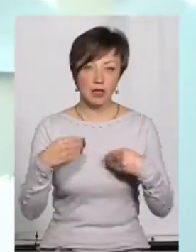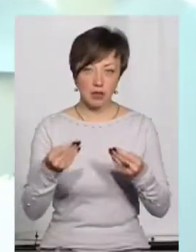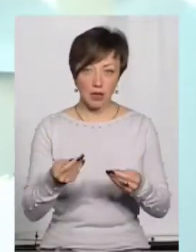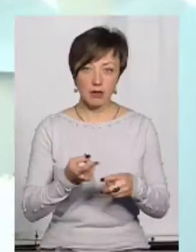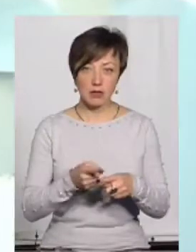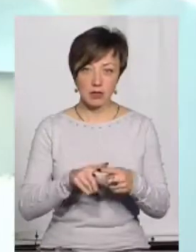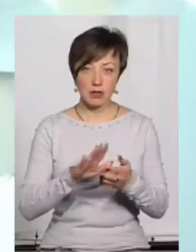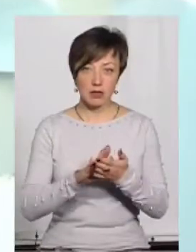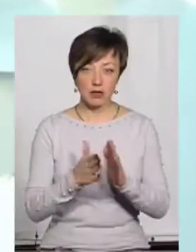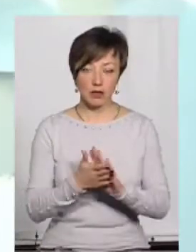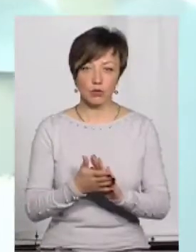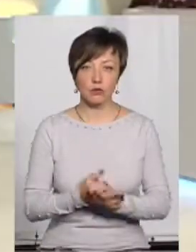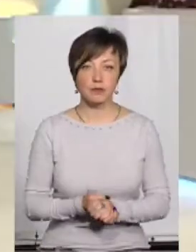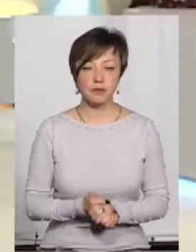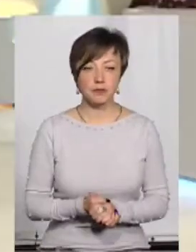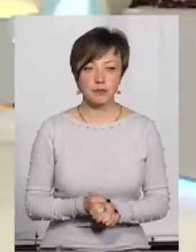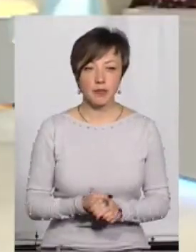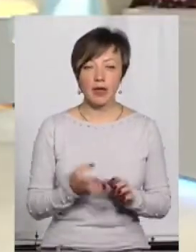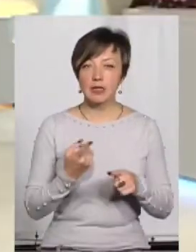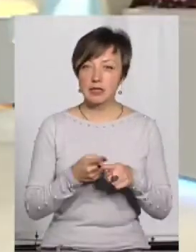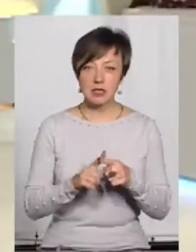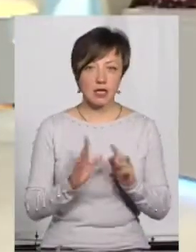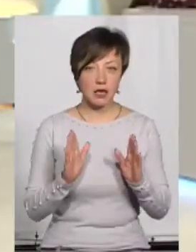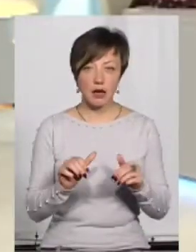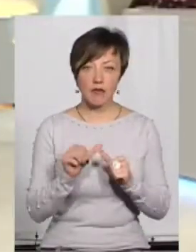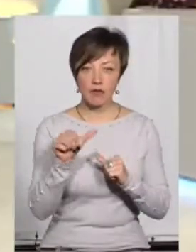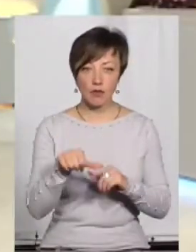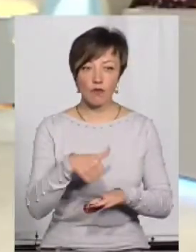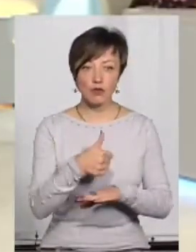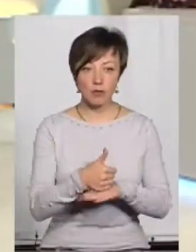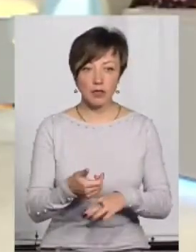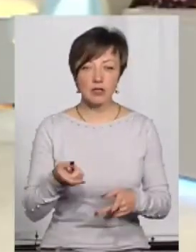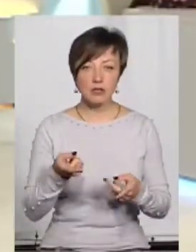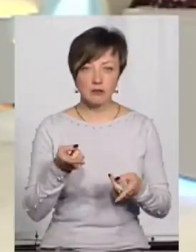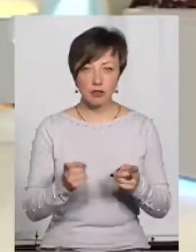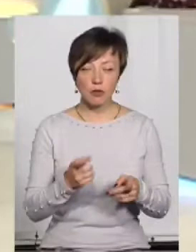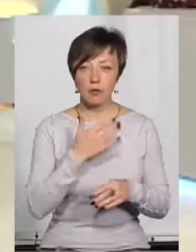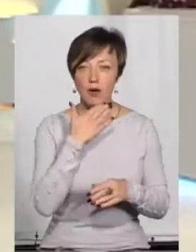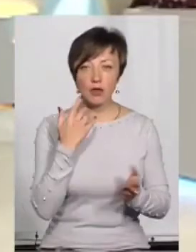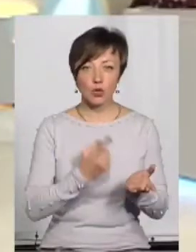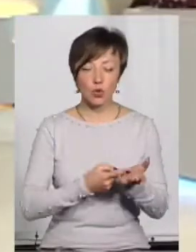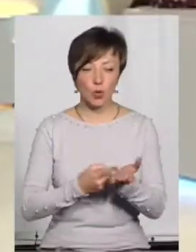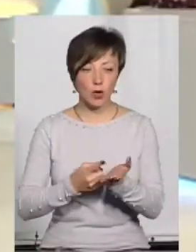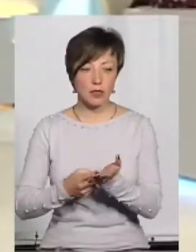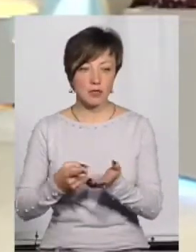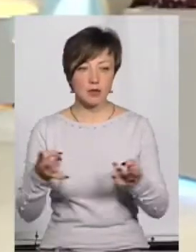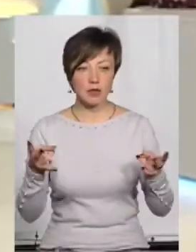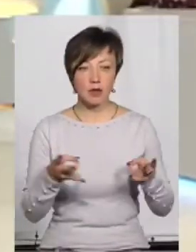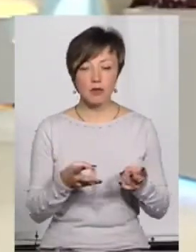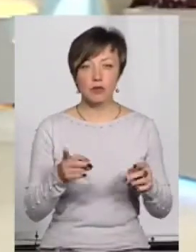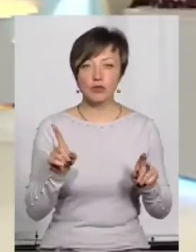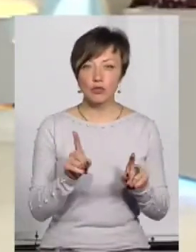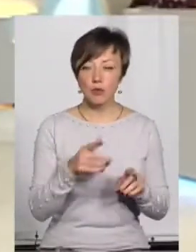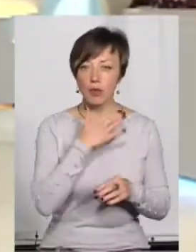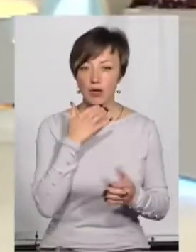надали отакий статус. Це як виключення. Це потрібно, щоб було багато доказів. Так, це треба, що